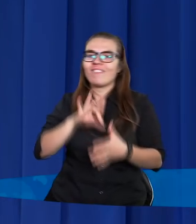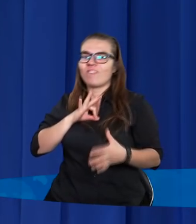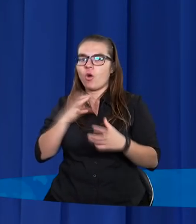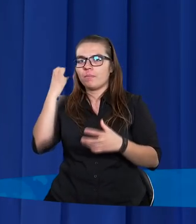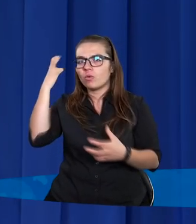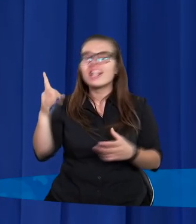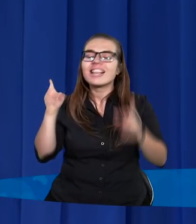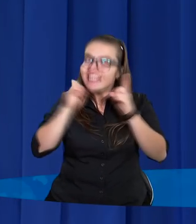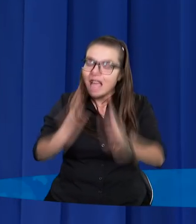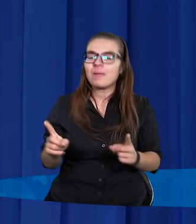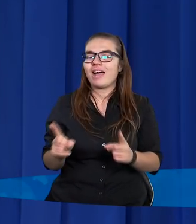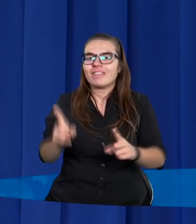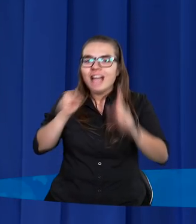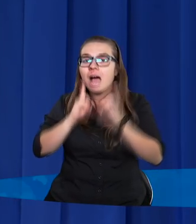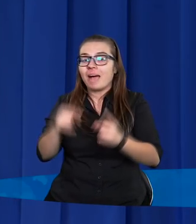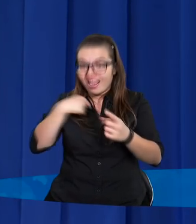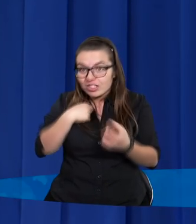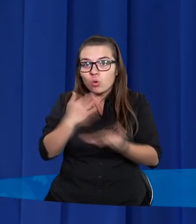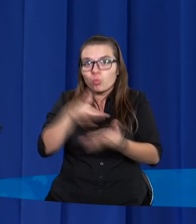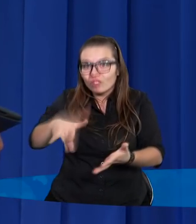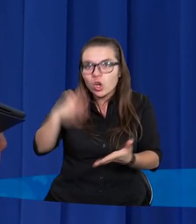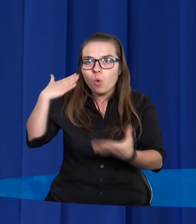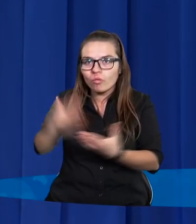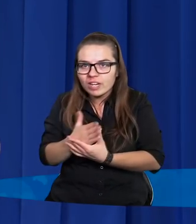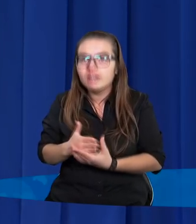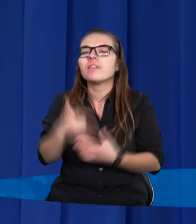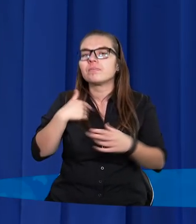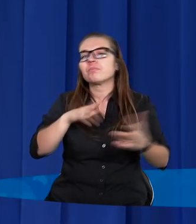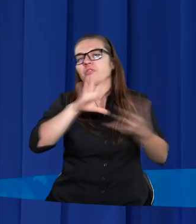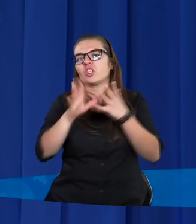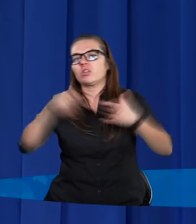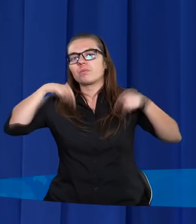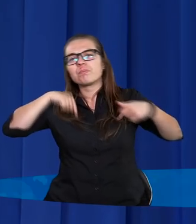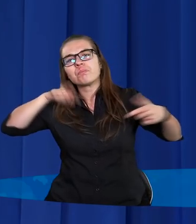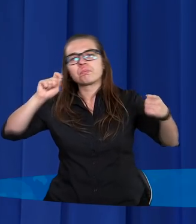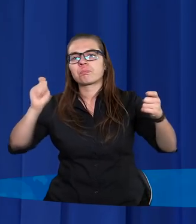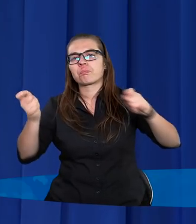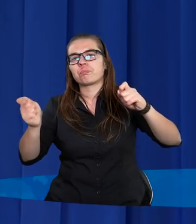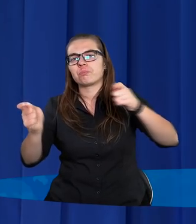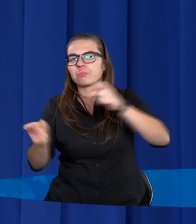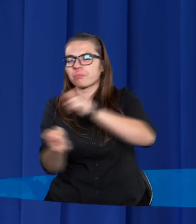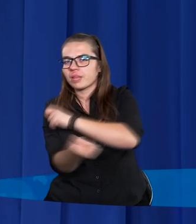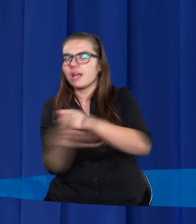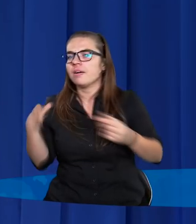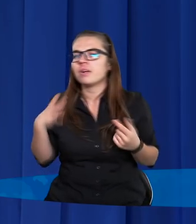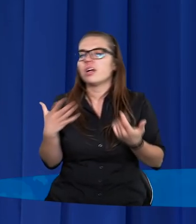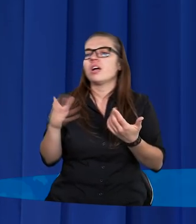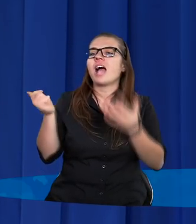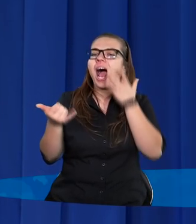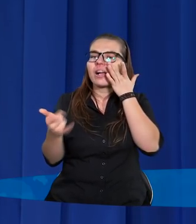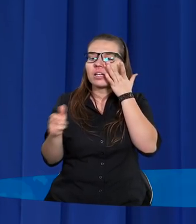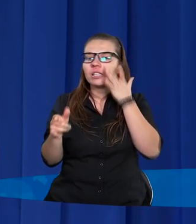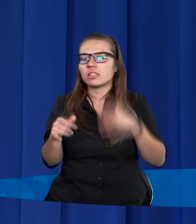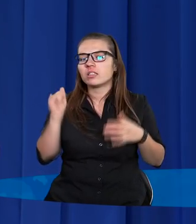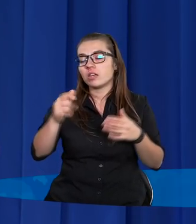naprawdę w to uwierzyłem, to wtedy wszystko zaczęło się zmieniać. Zatem nie jak w tym powiedzeniu,